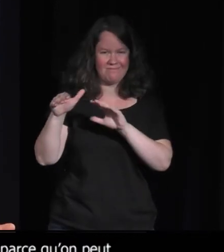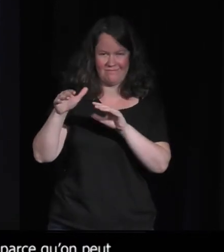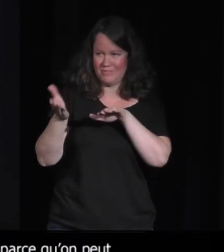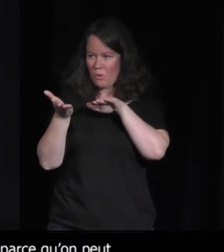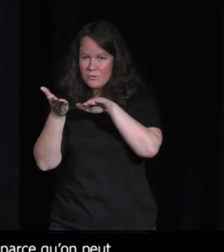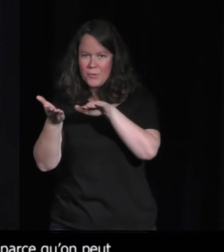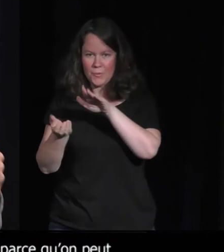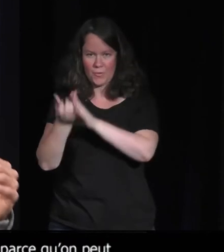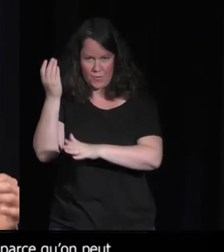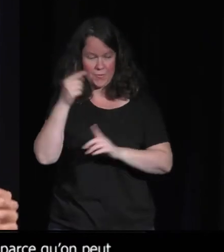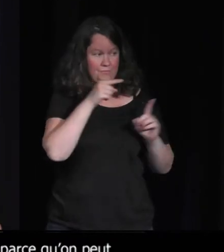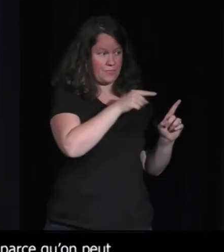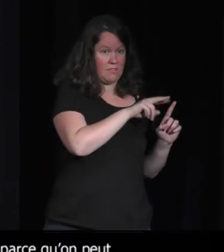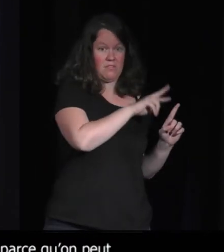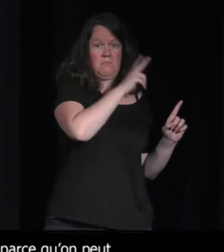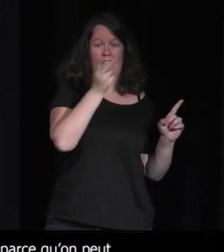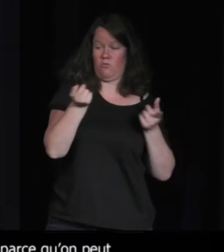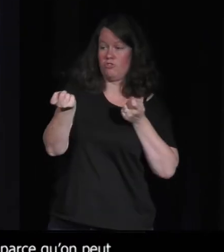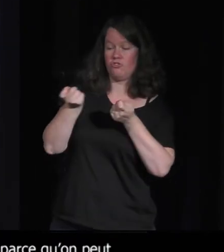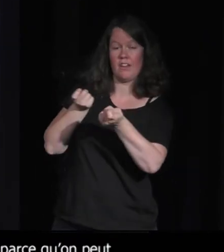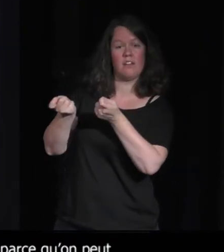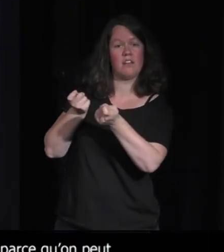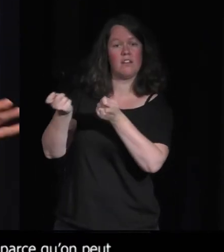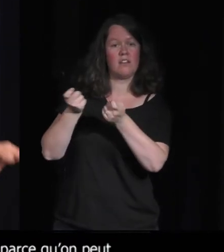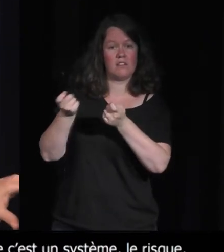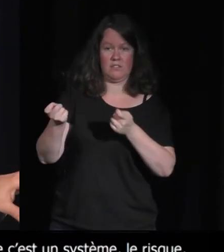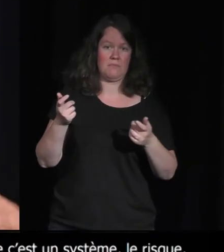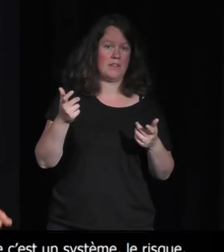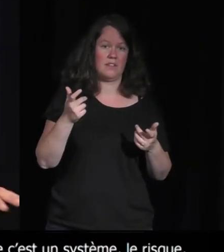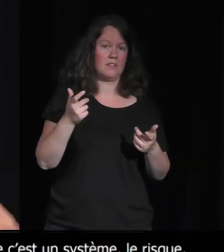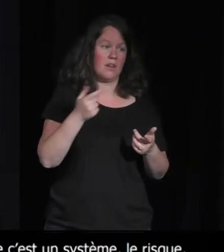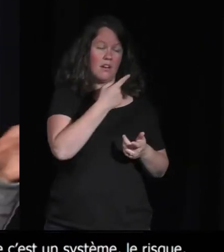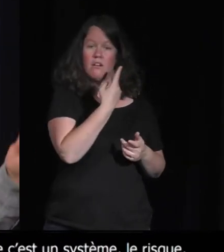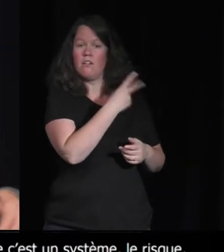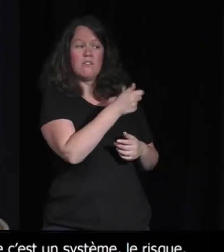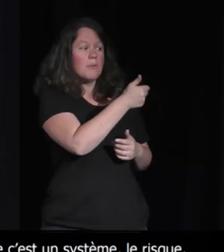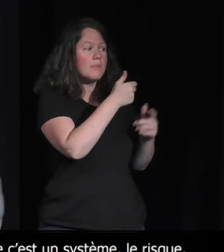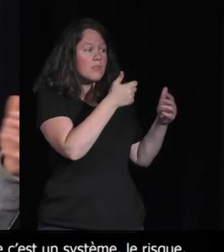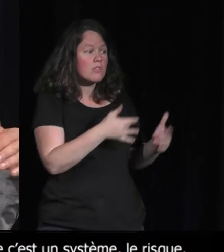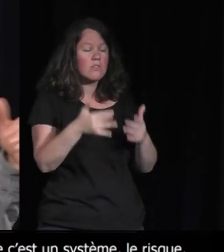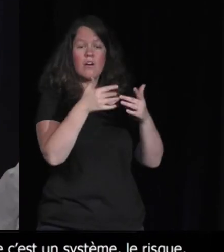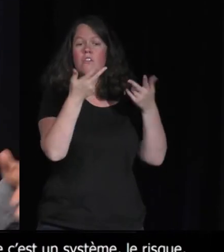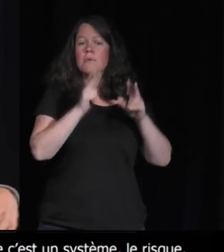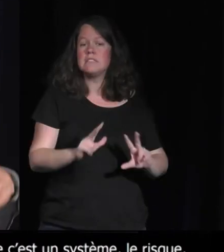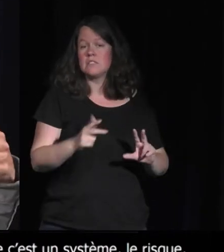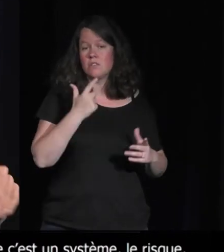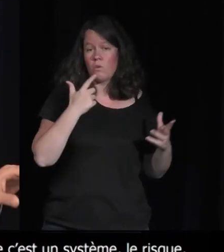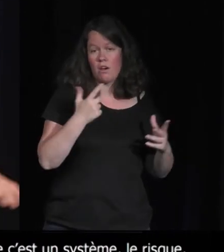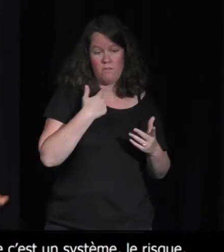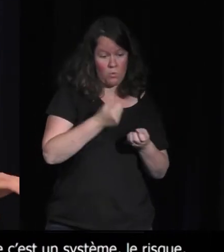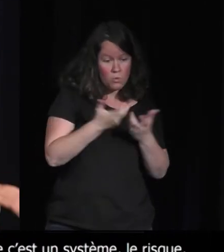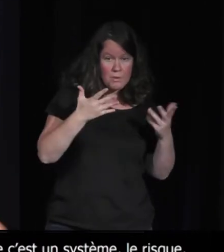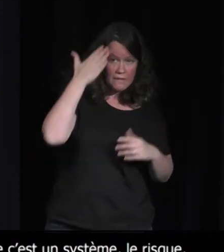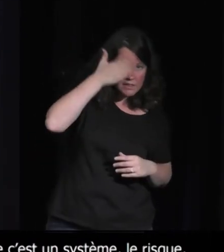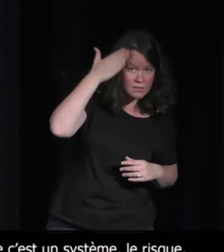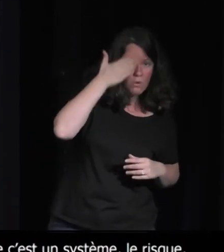gestion, d'une gestion numérique où on va avoir des quantités, des chiffres, on a tant d'espèces, en